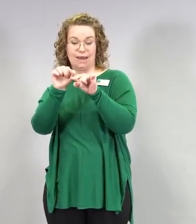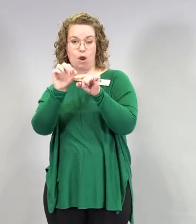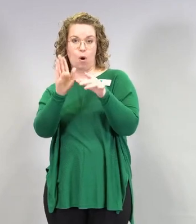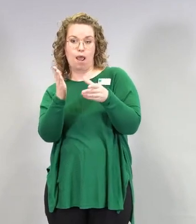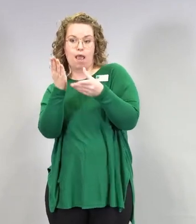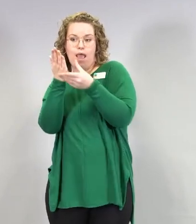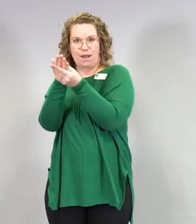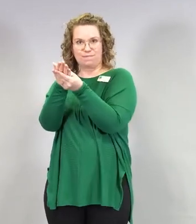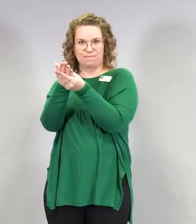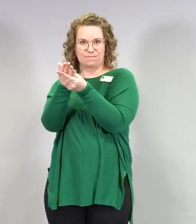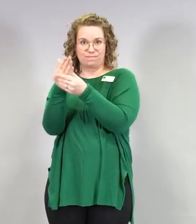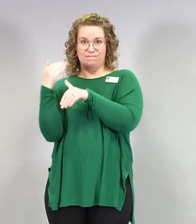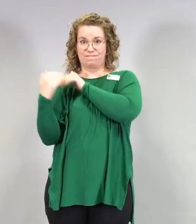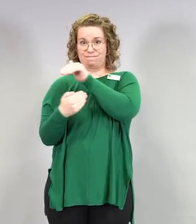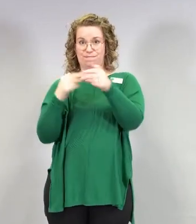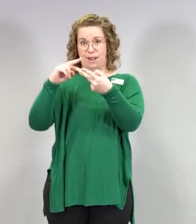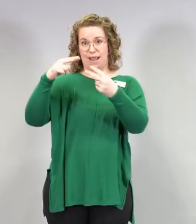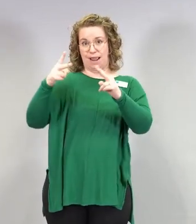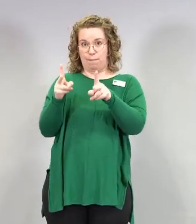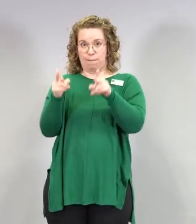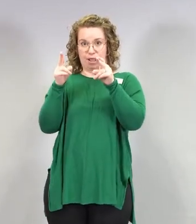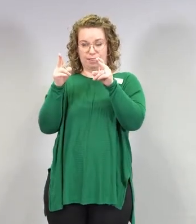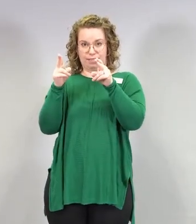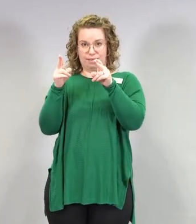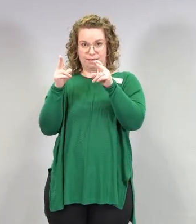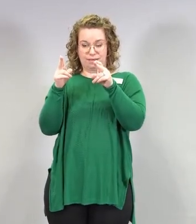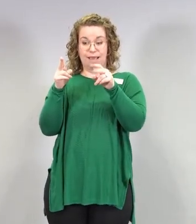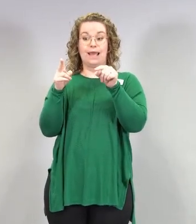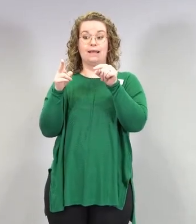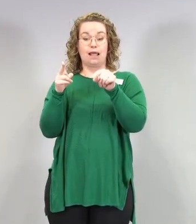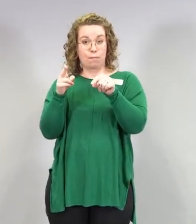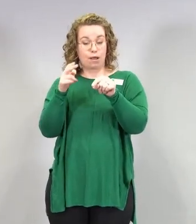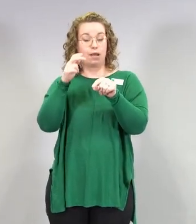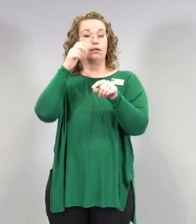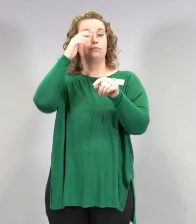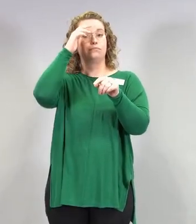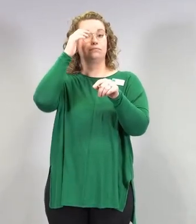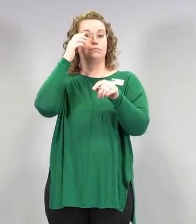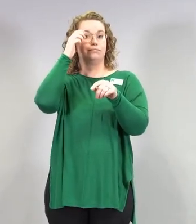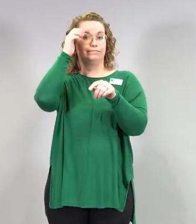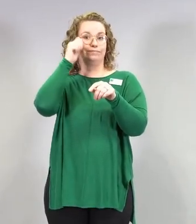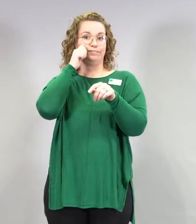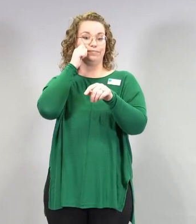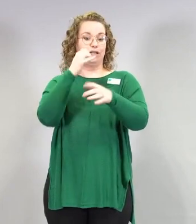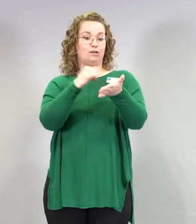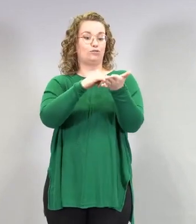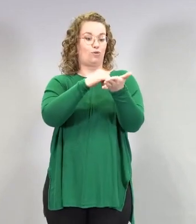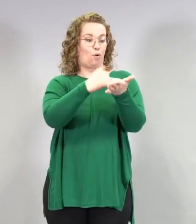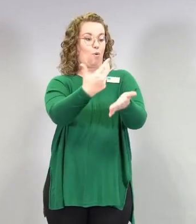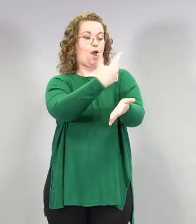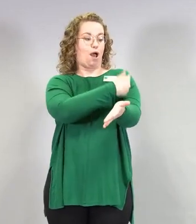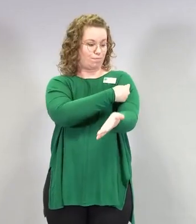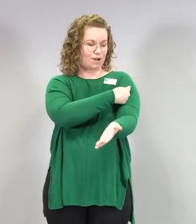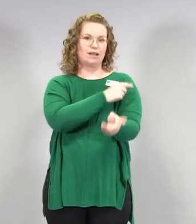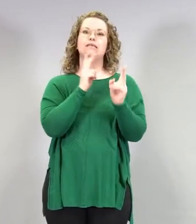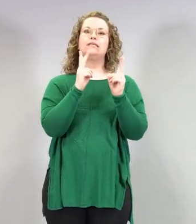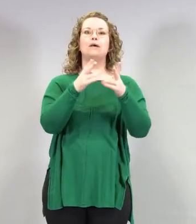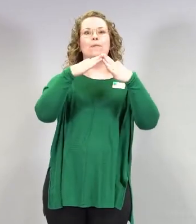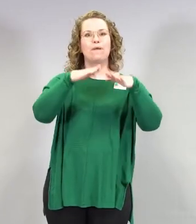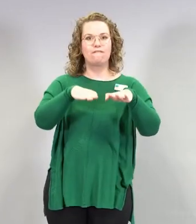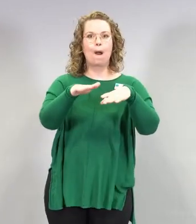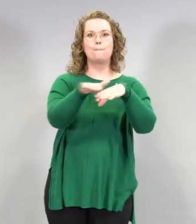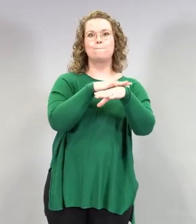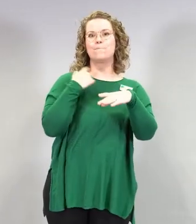kun se pääsee ihmisen soluun, niin sekin alkaa muodostamaan sitten sitä pintaproteiiniä, jota vastaan ihmisen